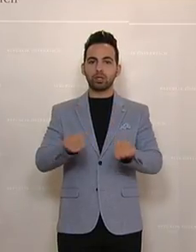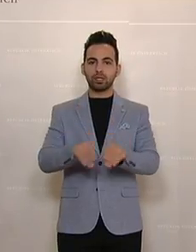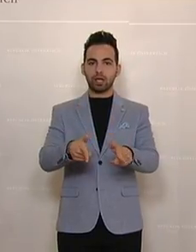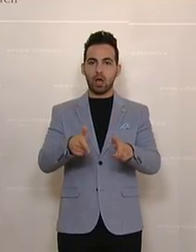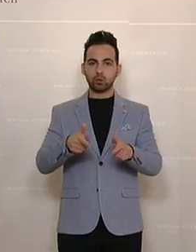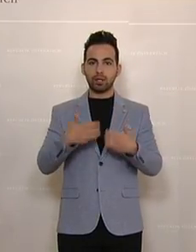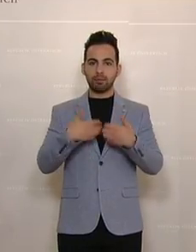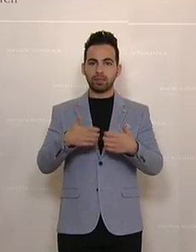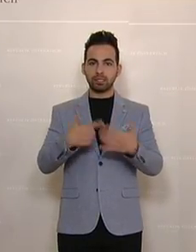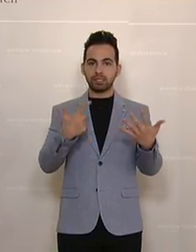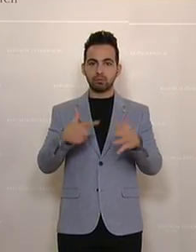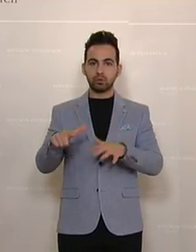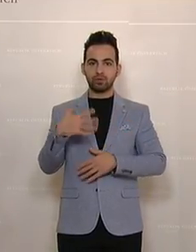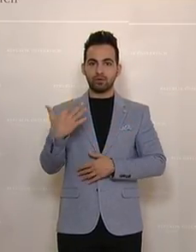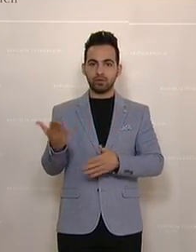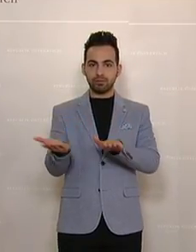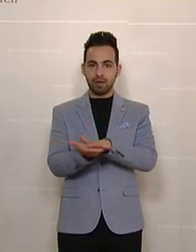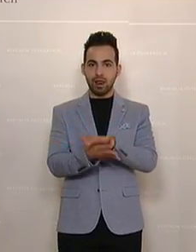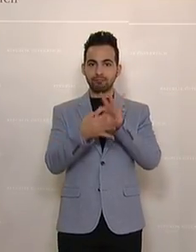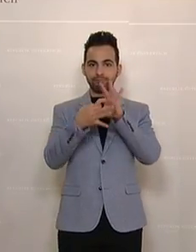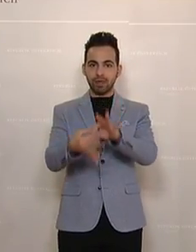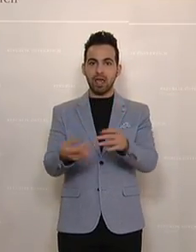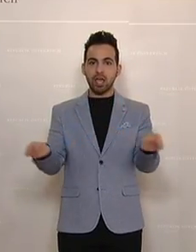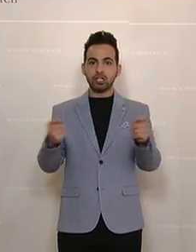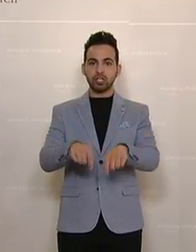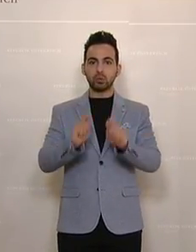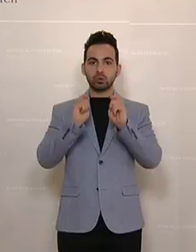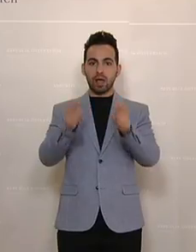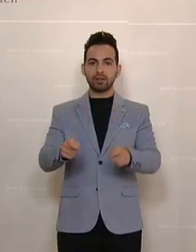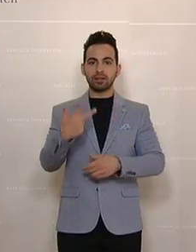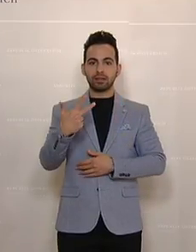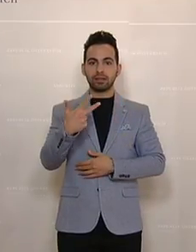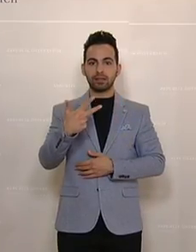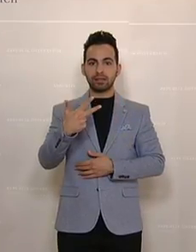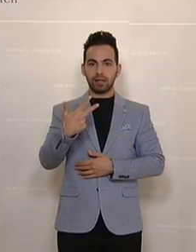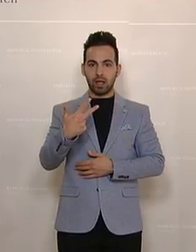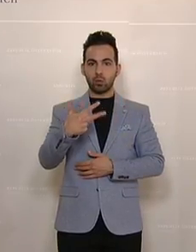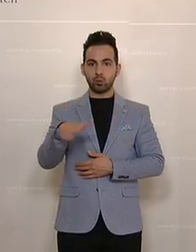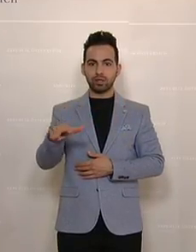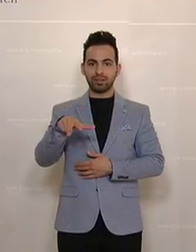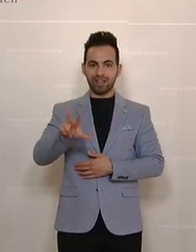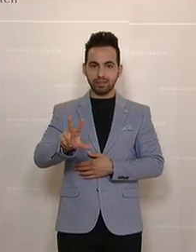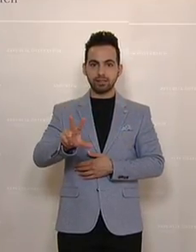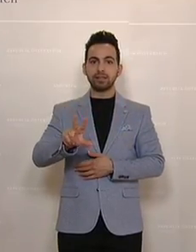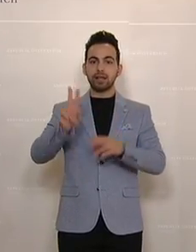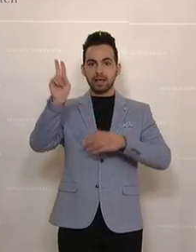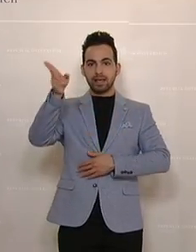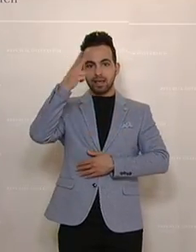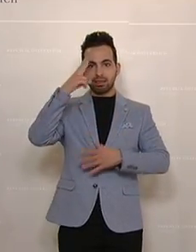Doris Buris dran, die zweite Nationalratspräsidentin im Präsidium. Aber